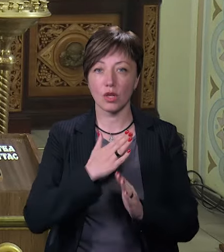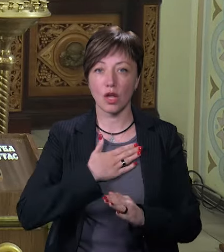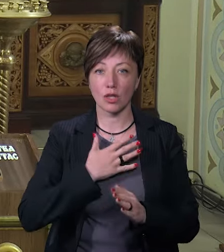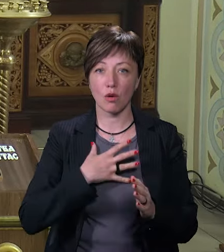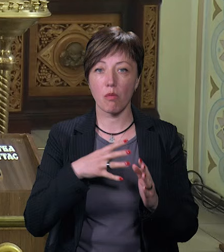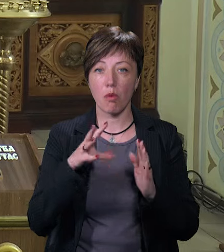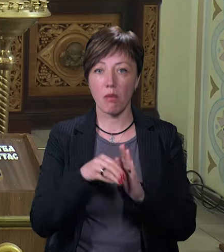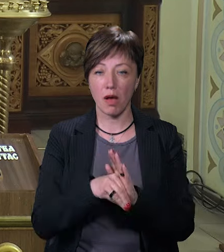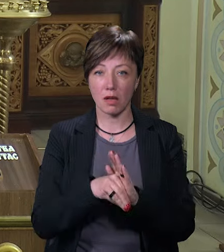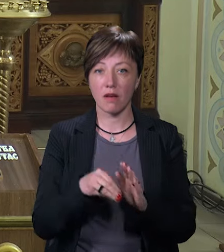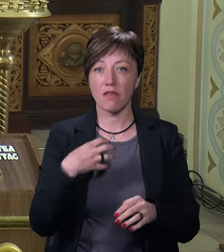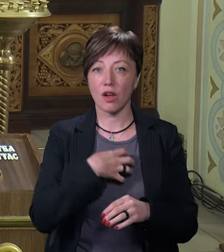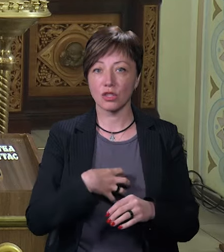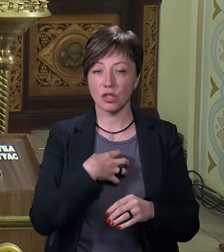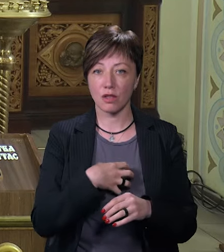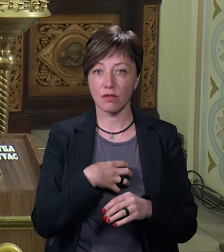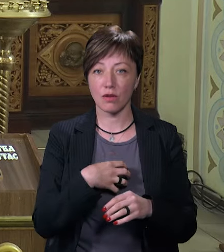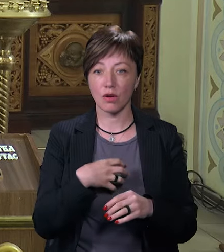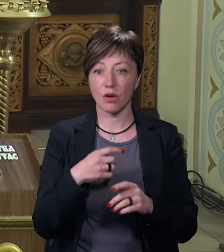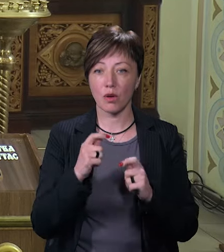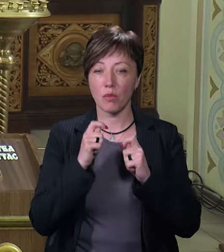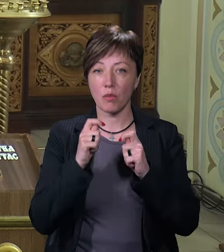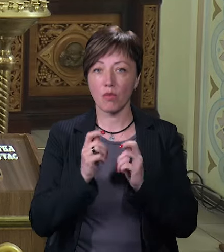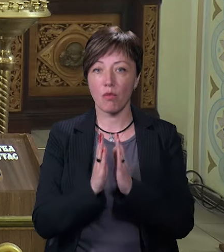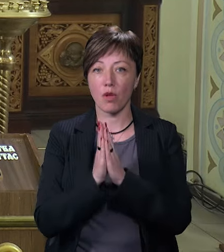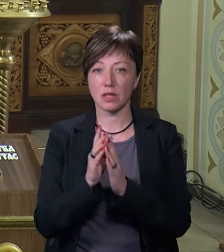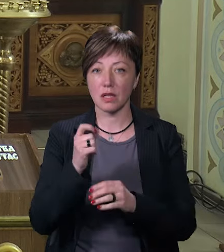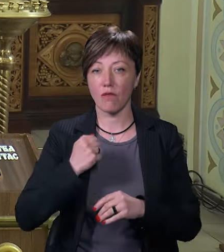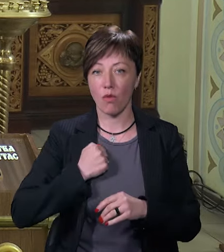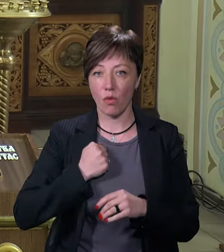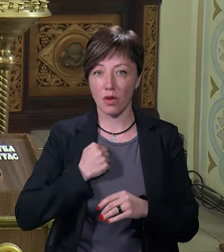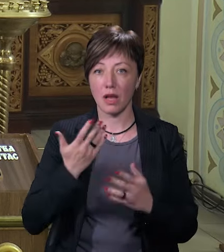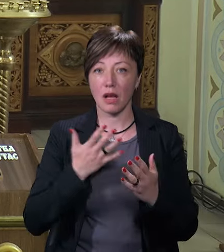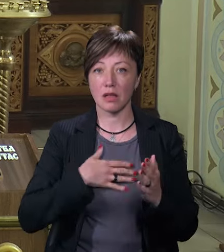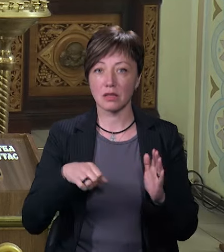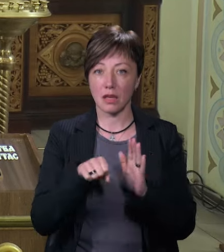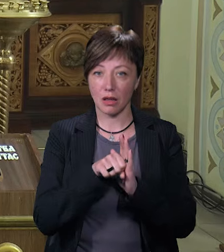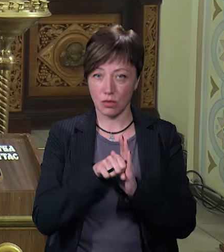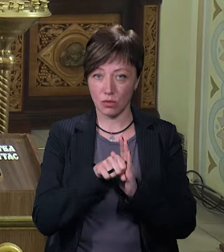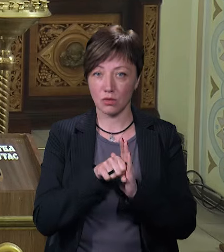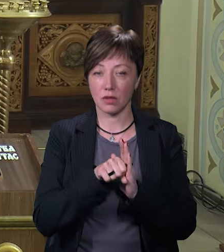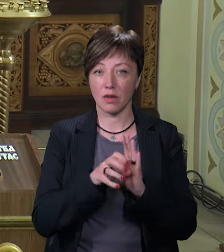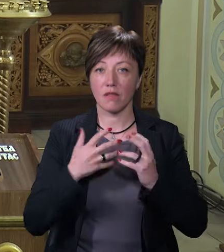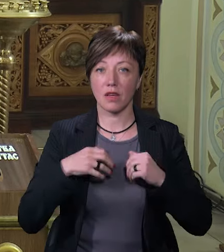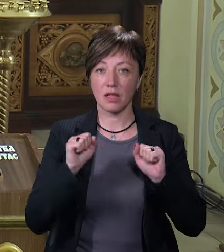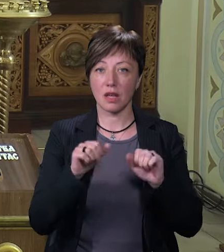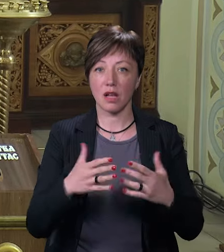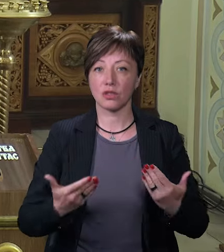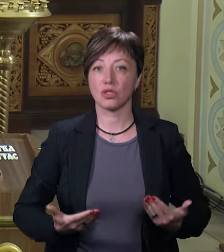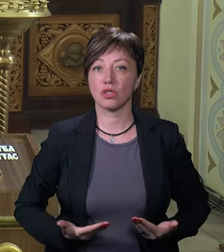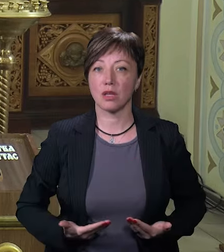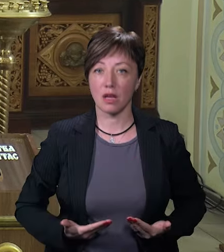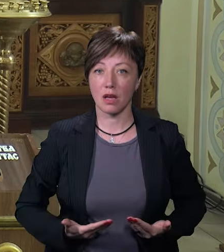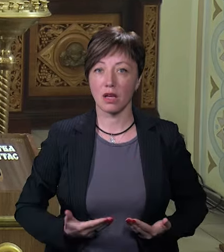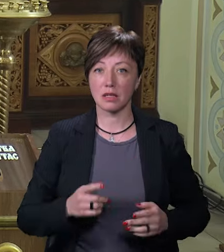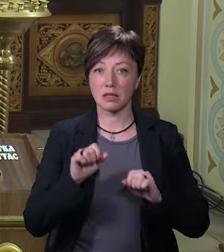померлих. Тому важливо піднести нашу молитву за наших воїнів, які відійшли до вічності, які віддали своє життя